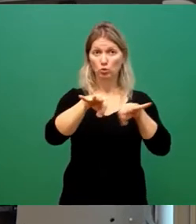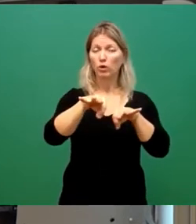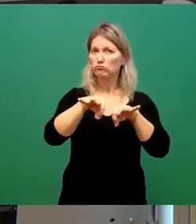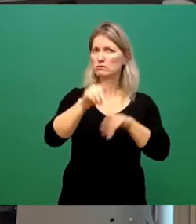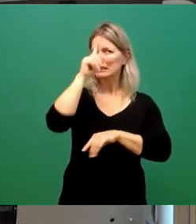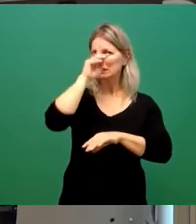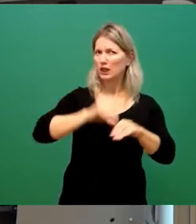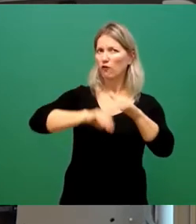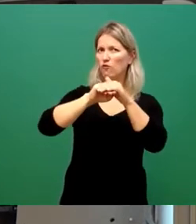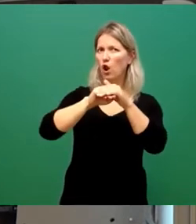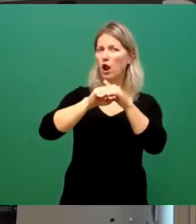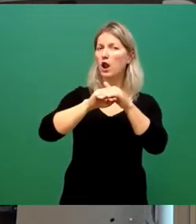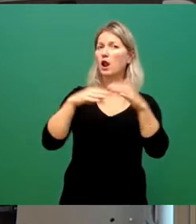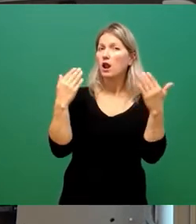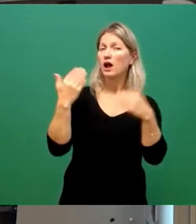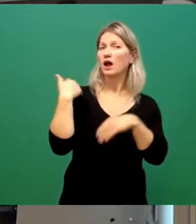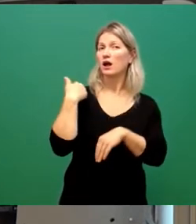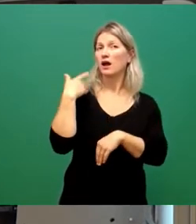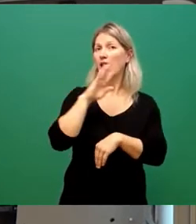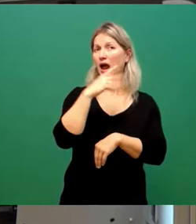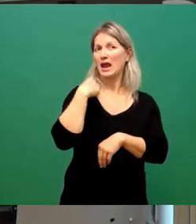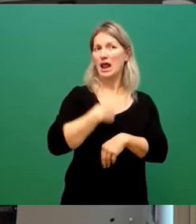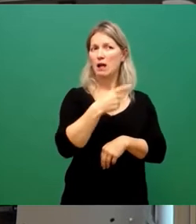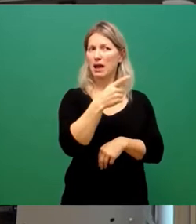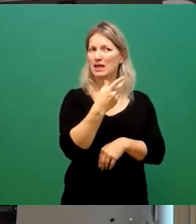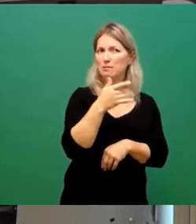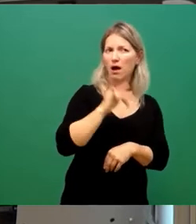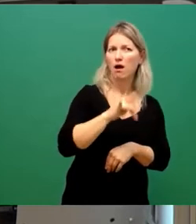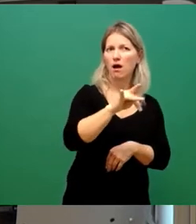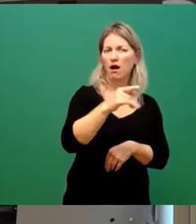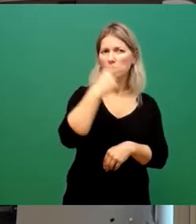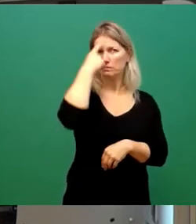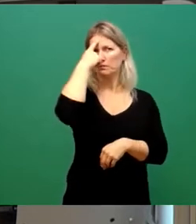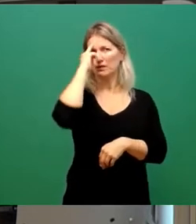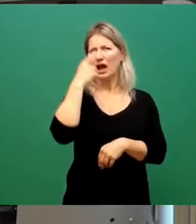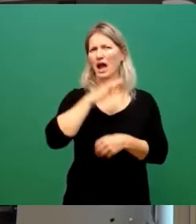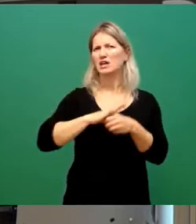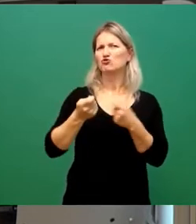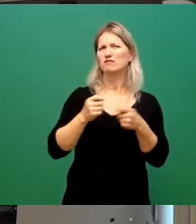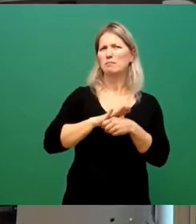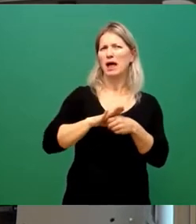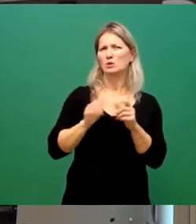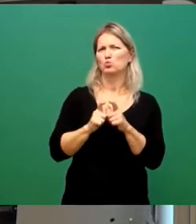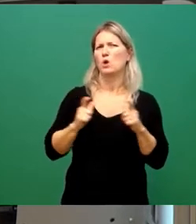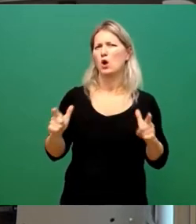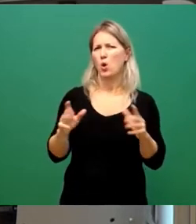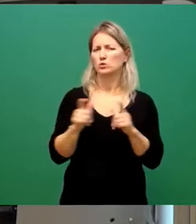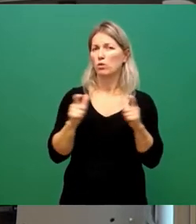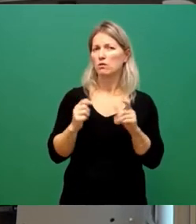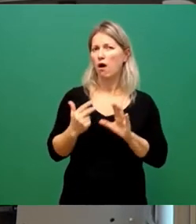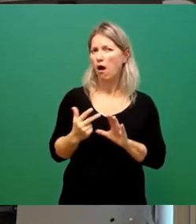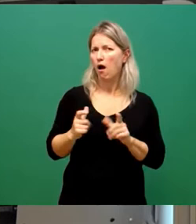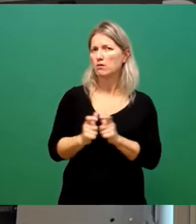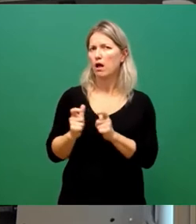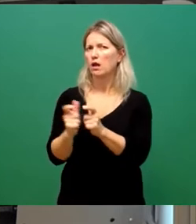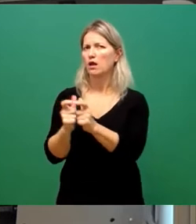Bedenken auf, die Sie, Herr Hilbert, immer wieder gegen zu große Geschäftsbereiche geäußert haben. Wenn Sie nun, wie Sie